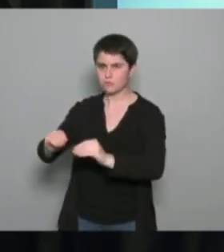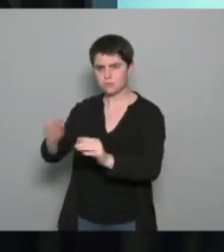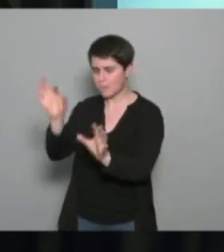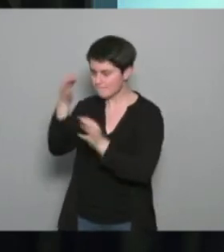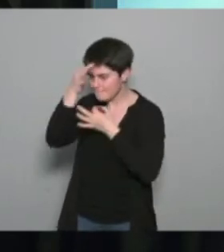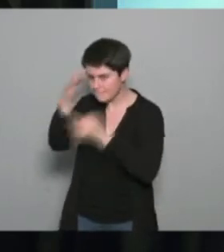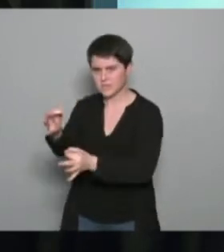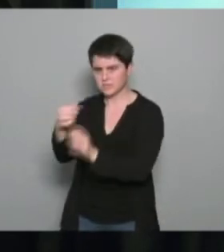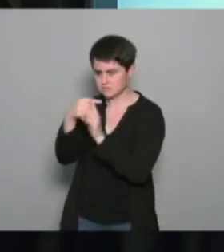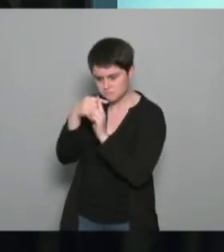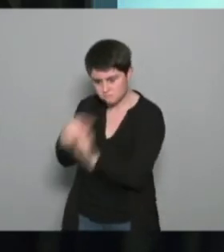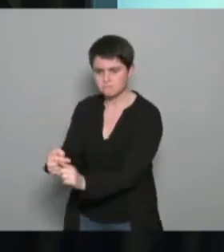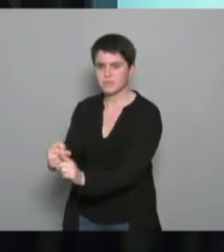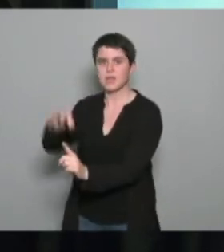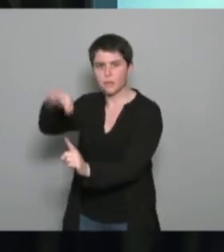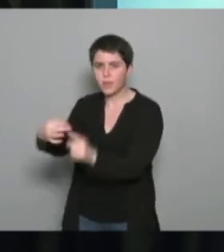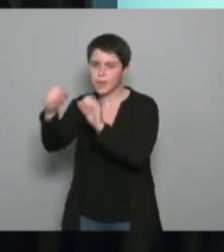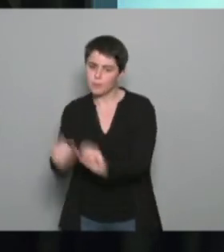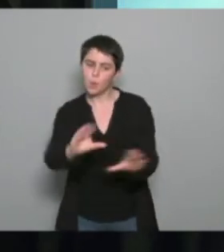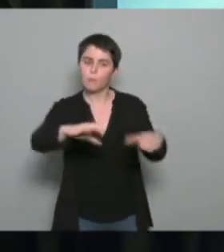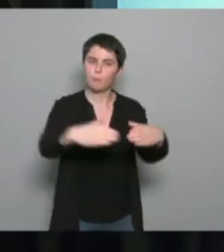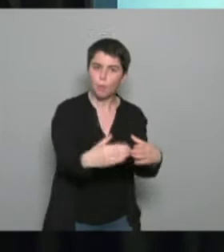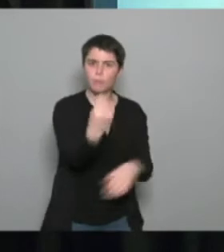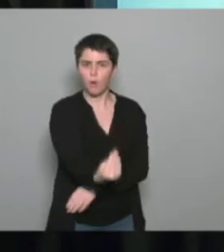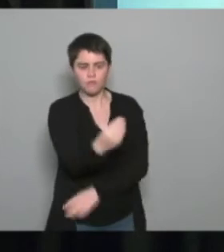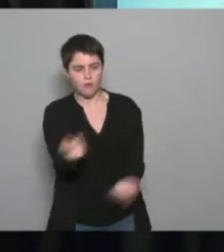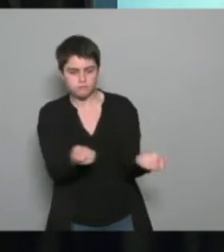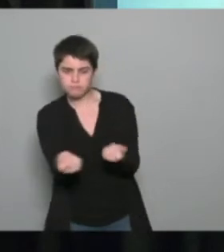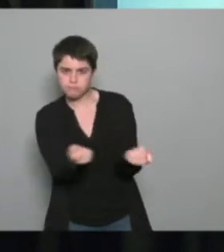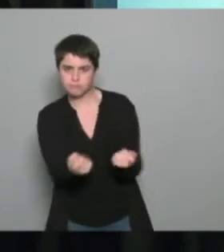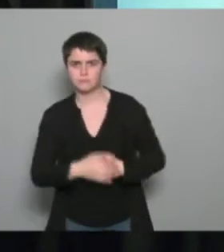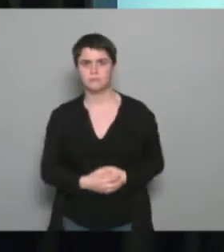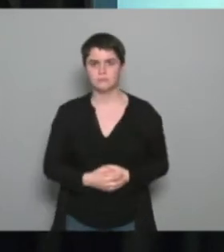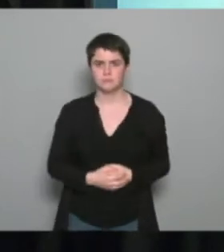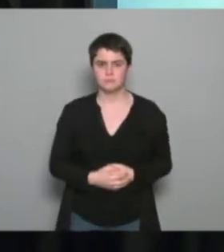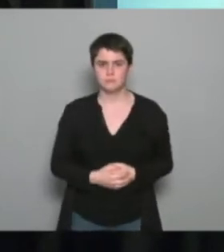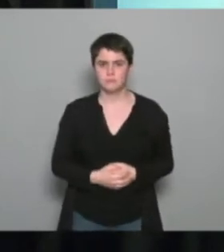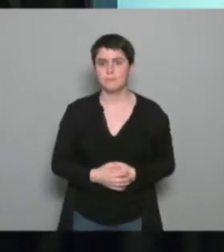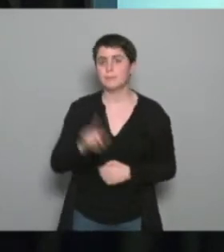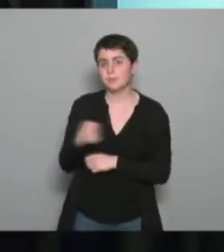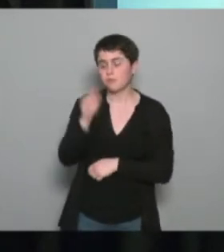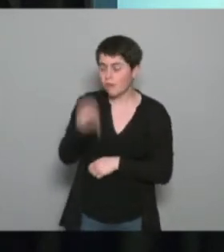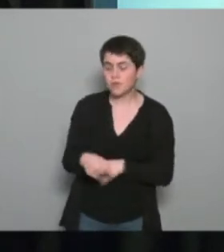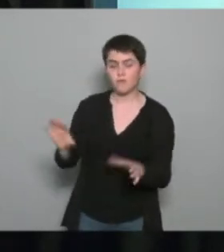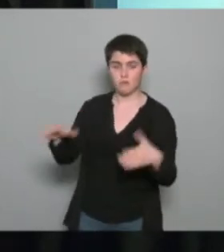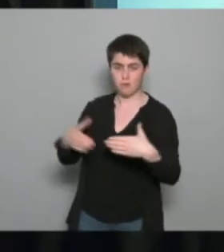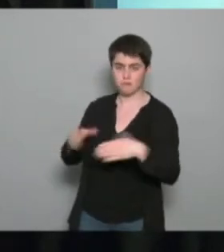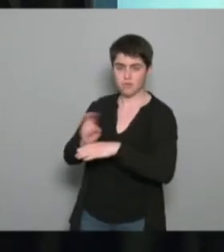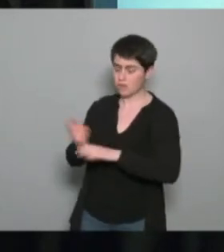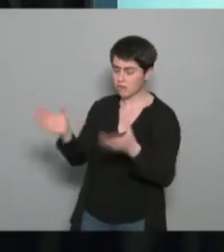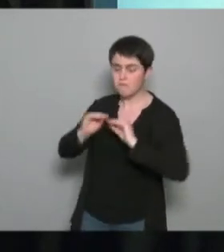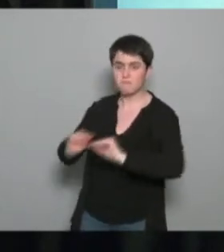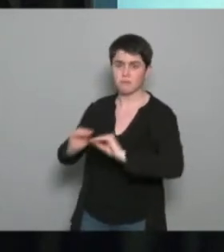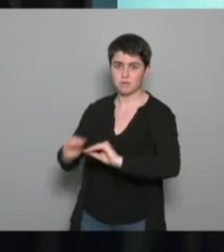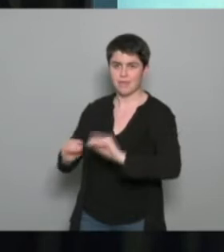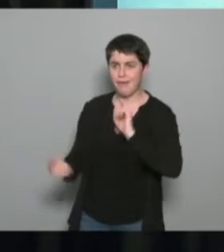et on doit si on veut rendre ces formations crédibles avoir des éducateurs formés parce que c'est hyper important